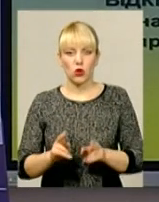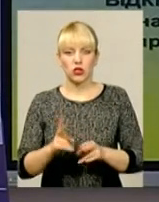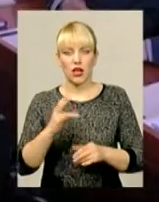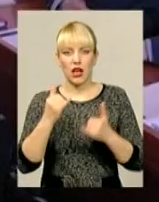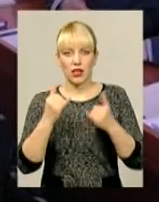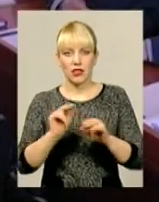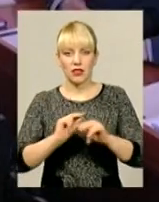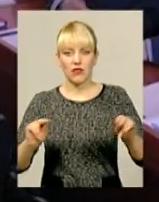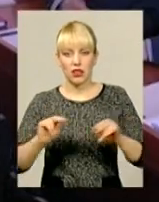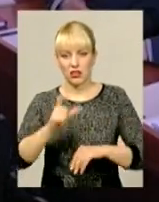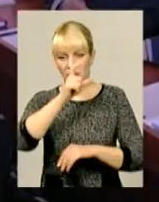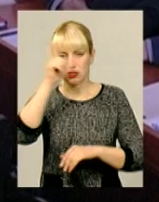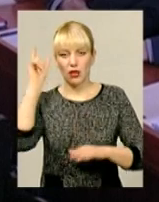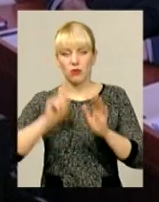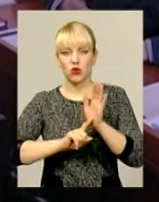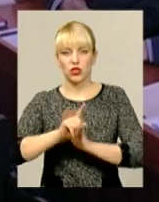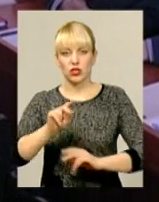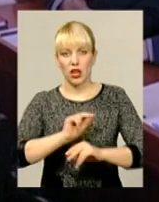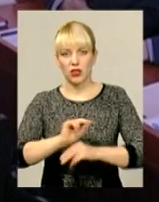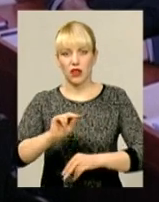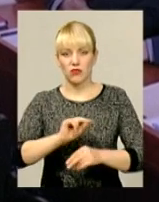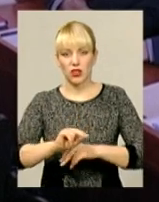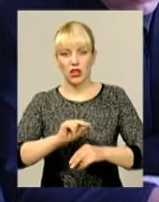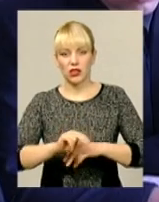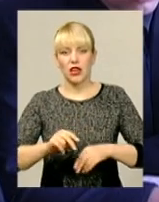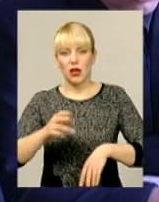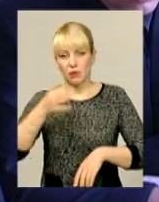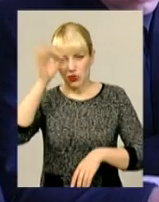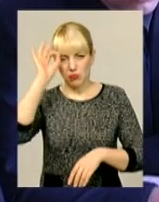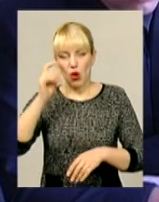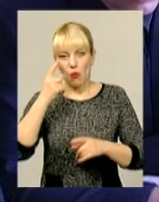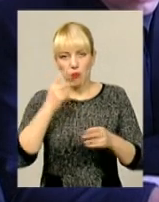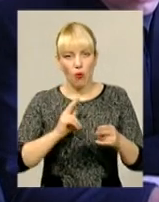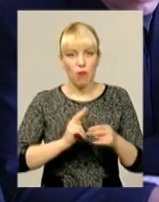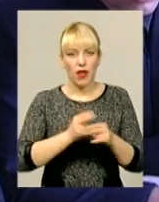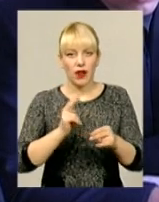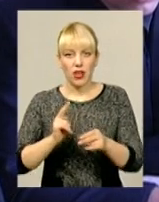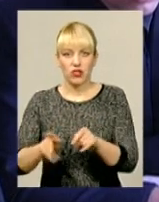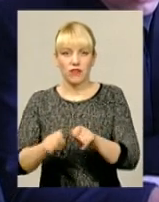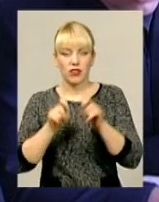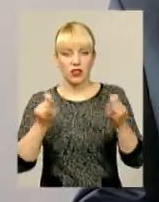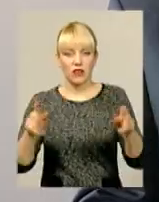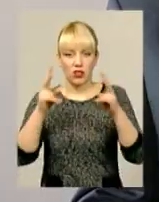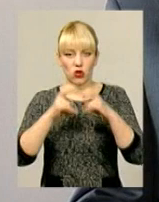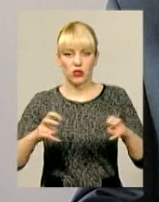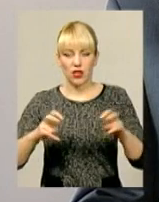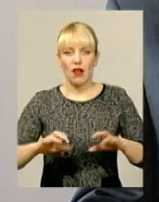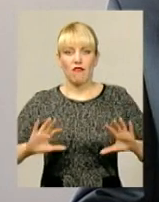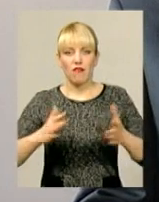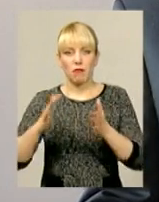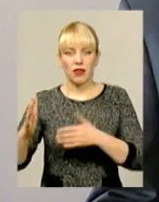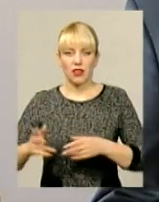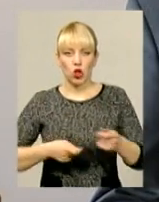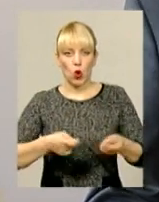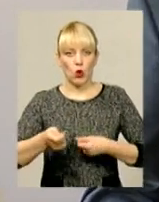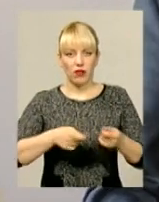нині викладачі академії розпочинають навчати і правоохоронців, попереджувати, викривати та розслідувати випадки торгівлі людьми. Понад 9 років